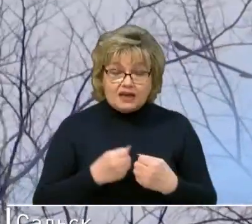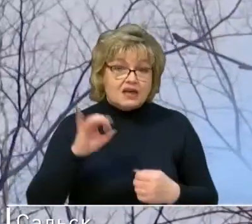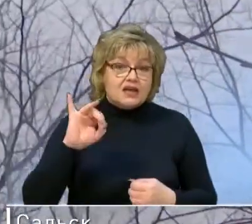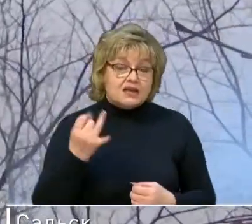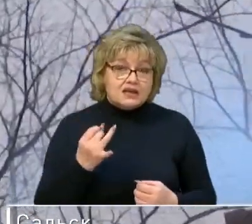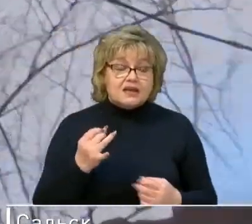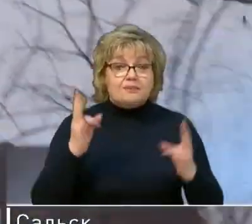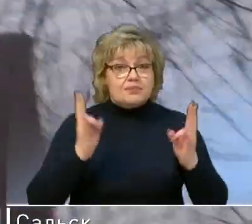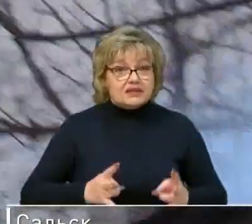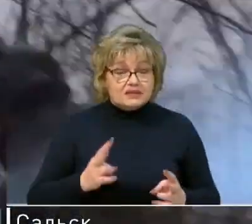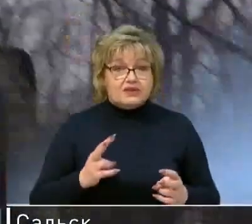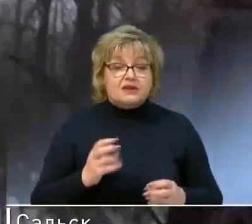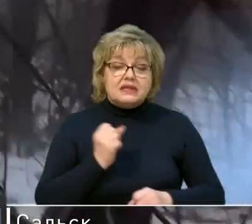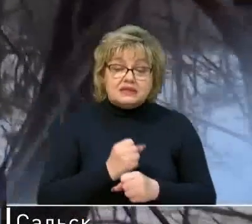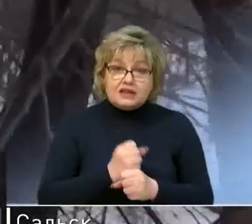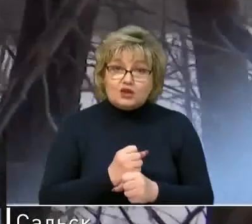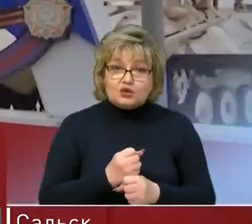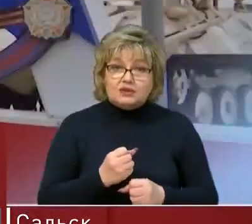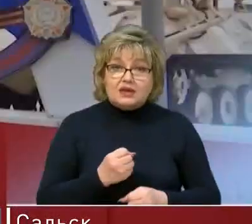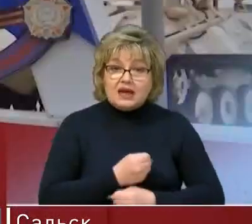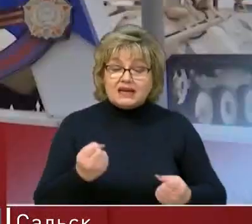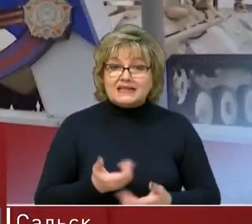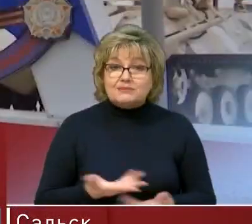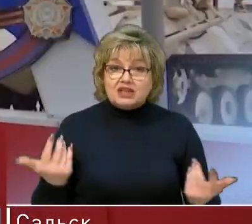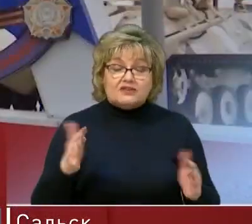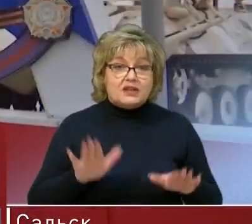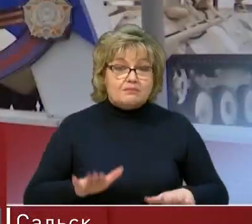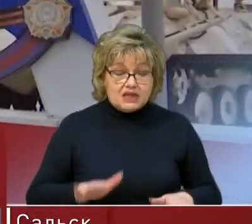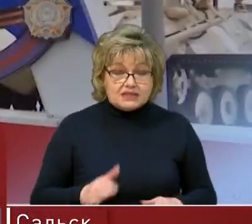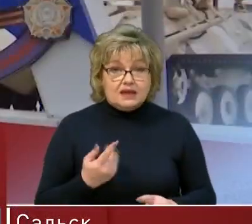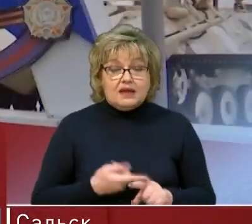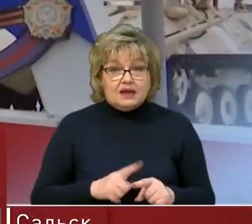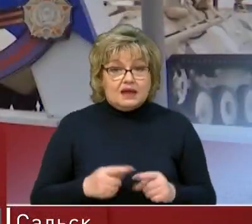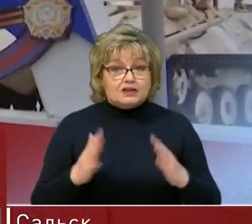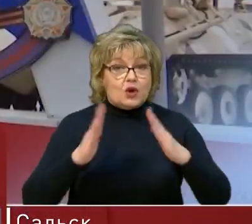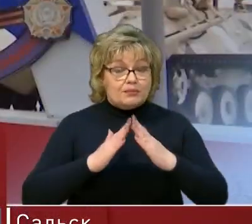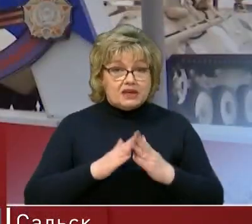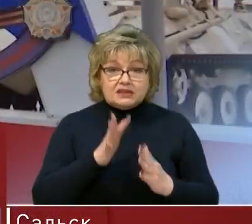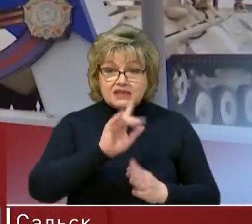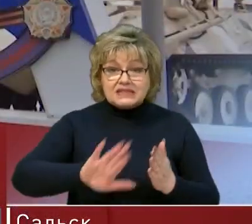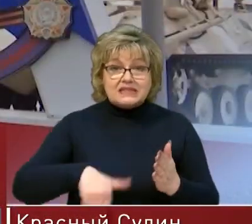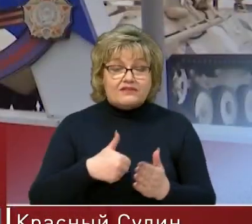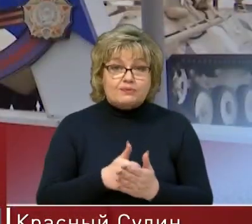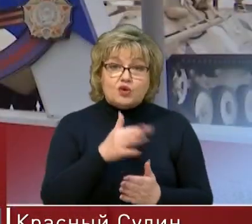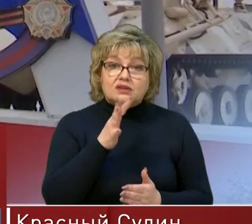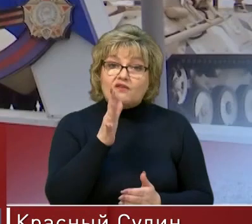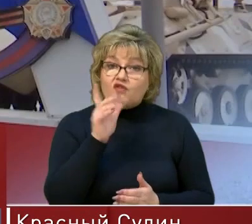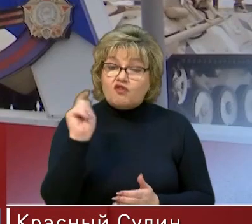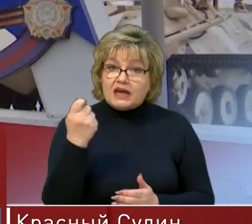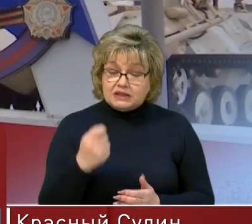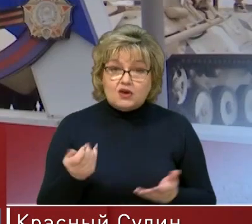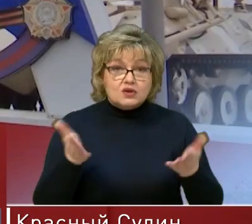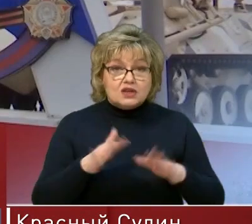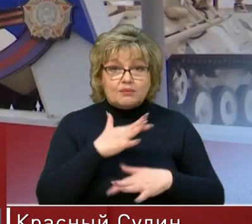бедствий, проводят разминирование местности. Это разминирование местности объектов. Со времен войны осталось очень много неразовавшихся